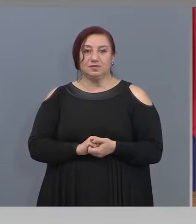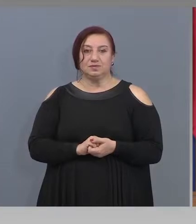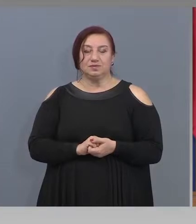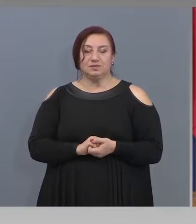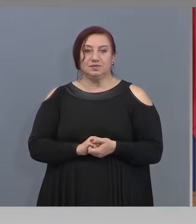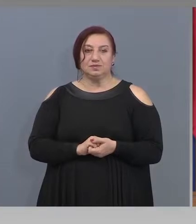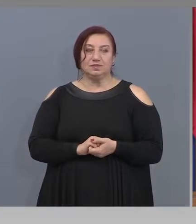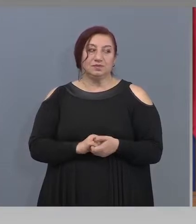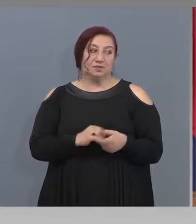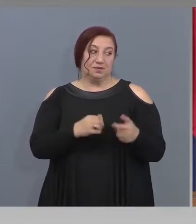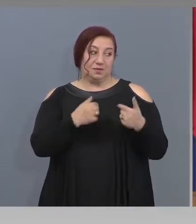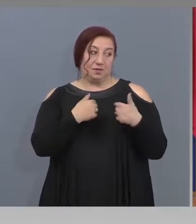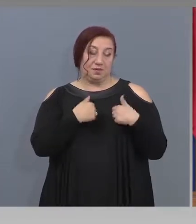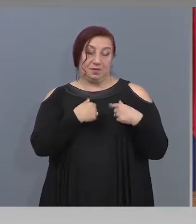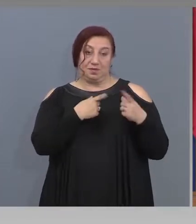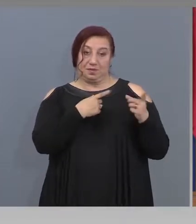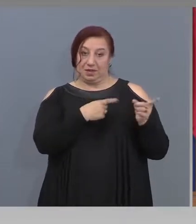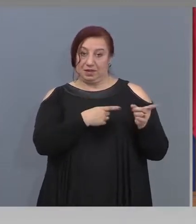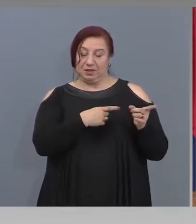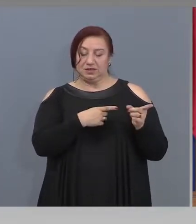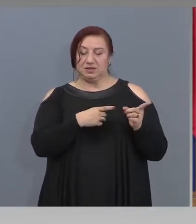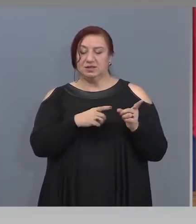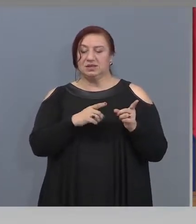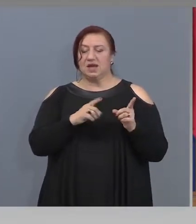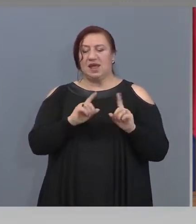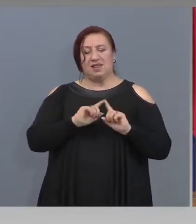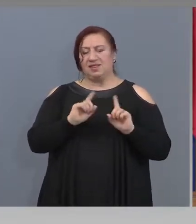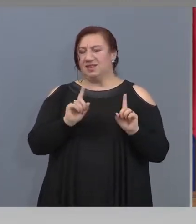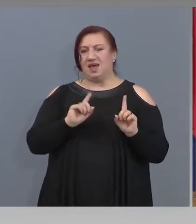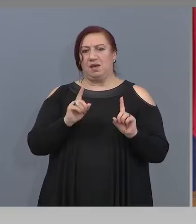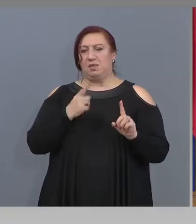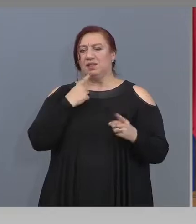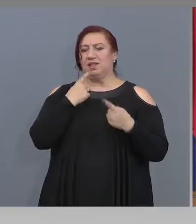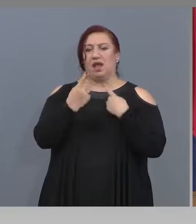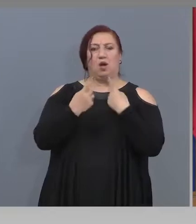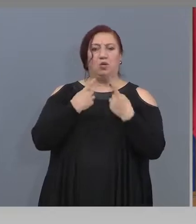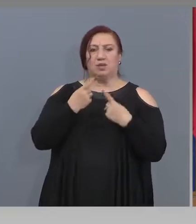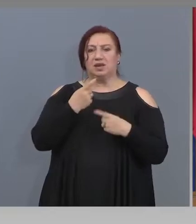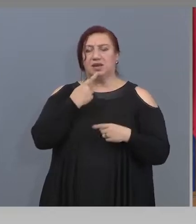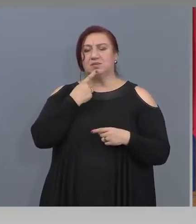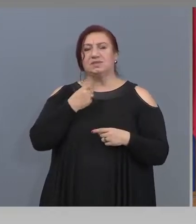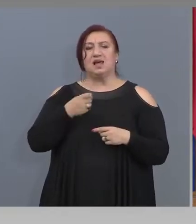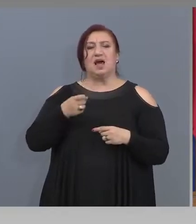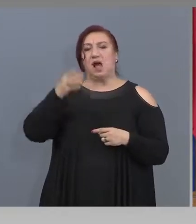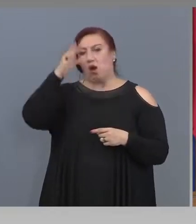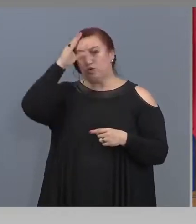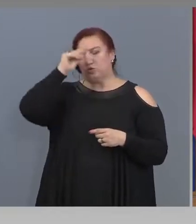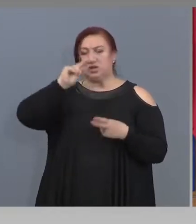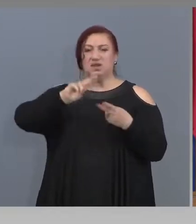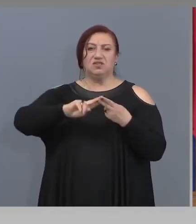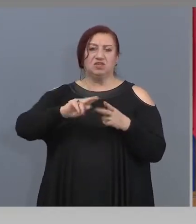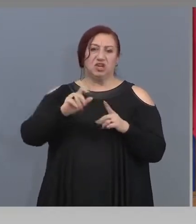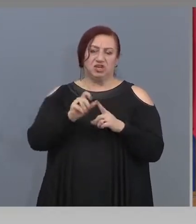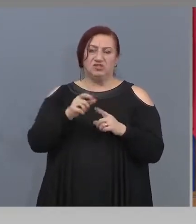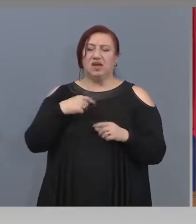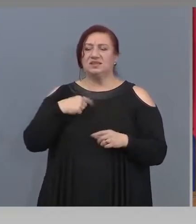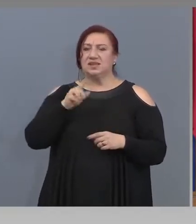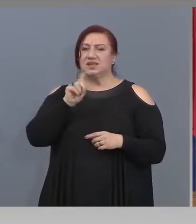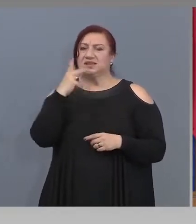Аз, господин Вежди Рашидов, някакво да го коментирам, нито съм огледал интервюто, разказаха ми, разбира се.